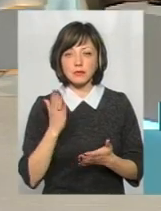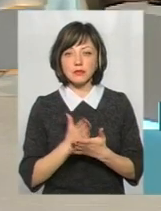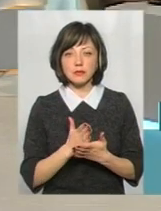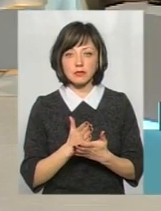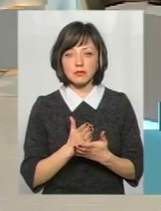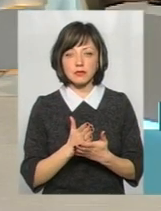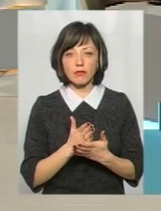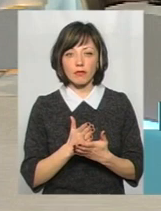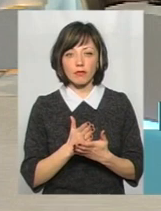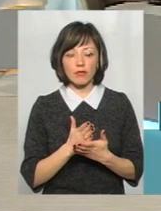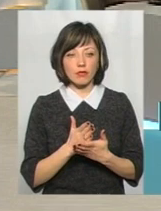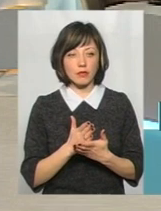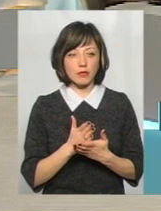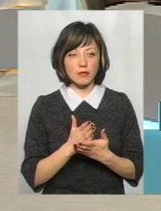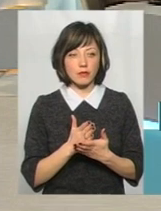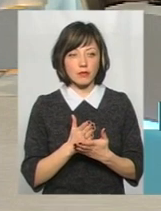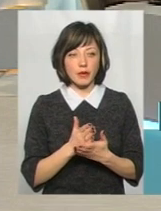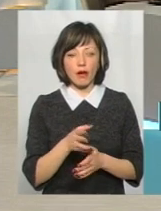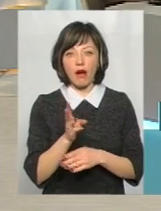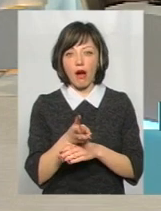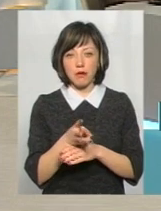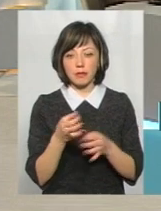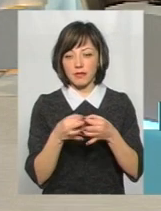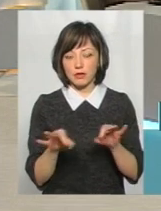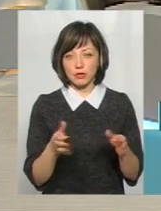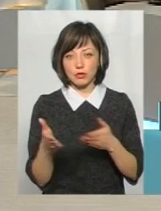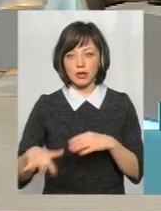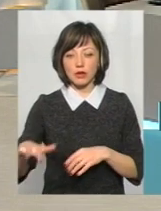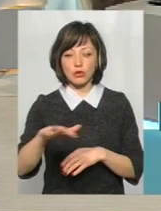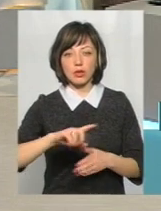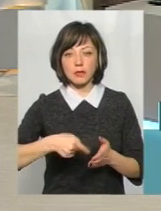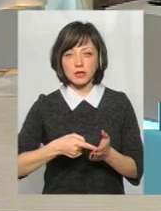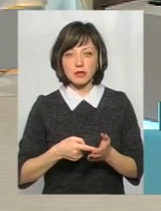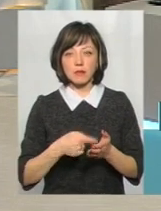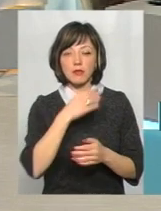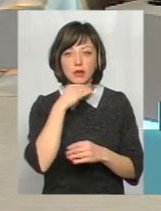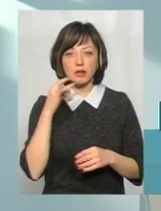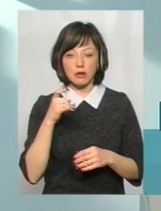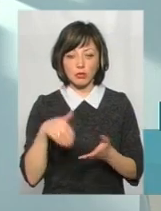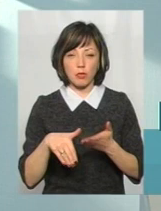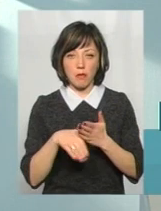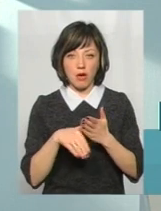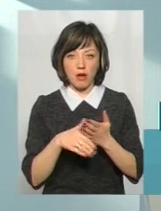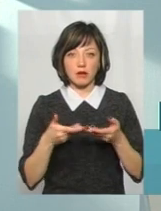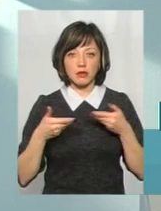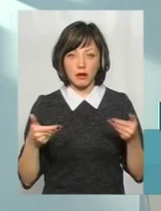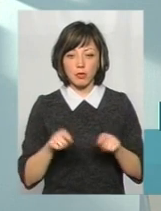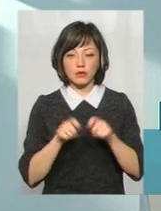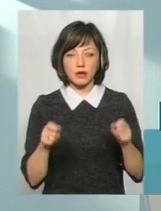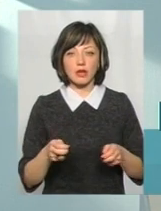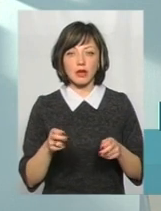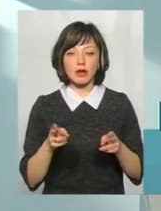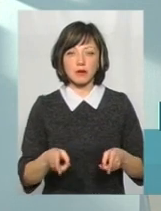камери в вільному доступу, по території нашого міста, які неодноразово допомагали нам розкривати навіть кримінальні